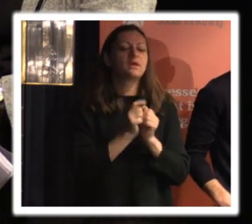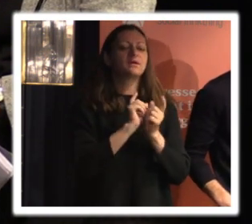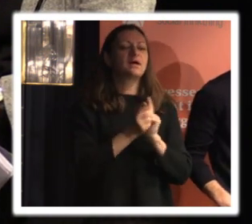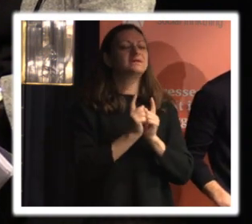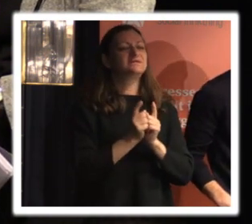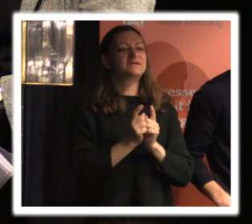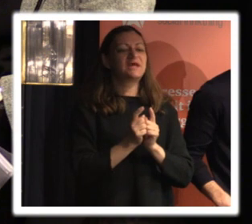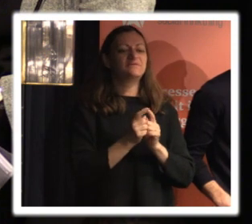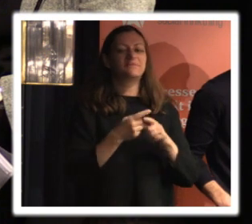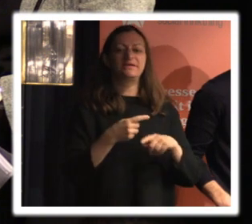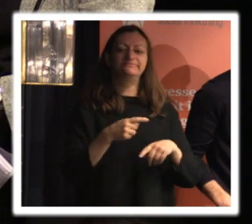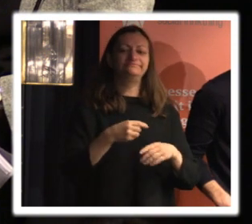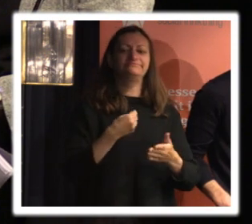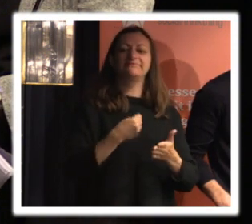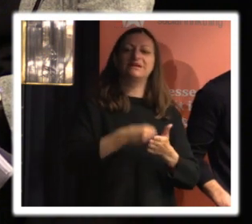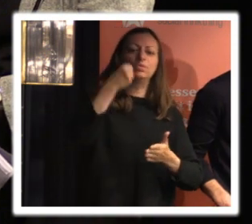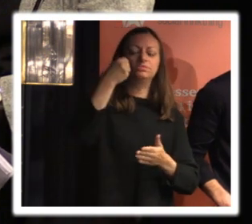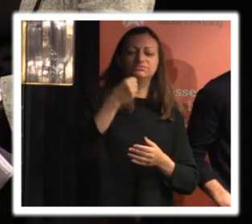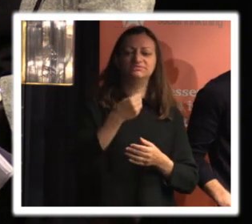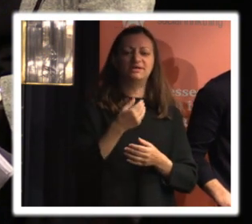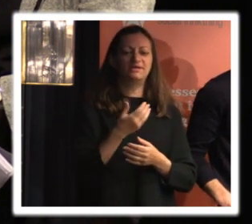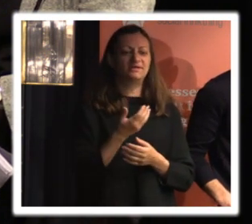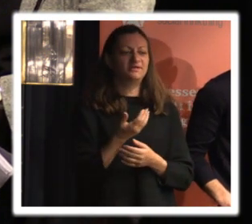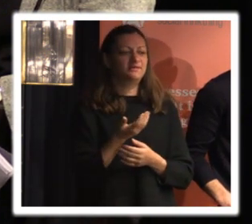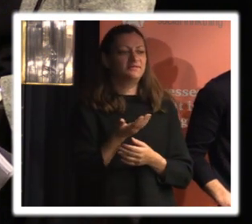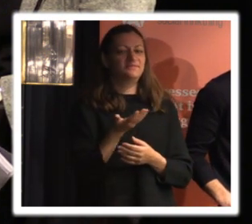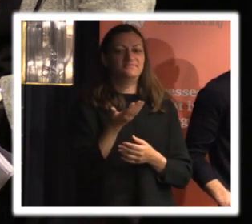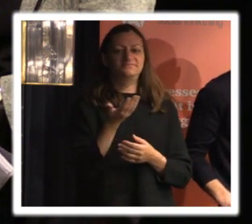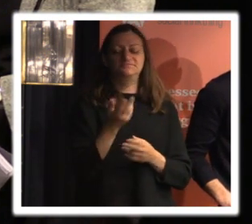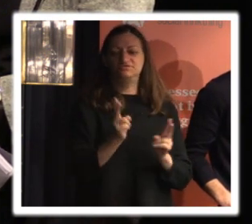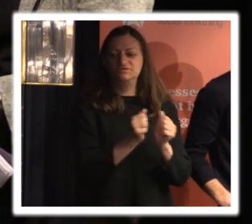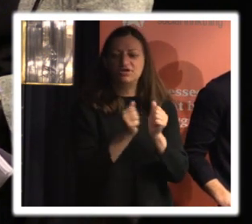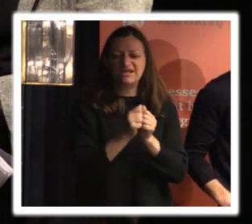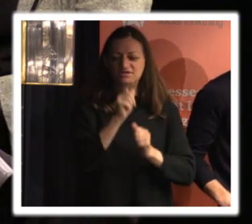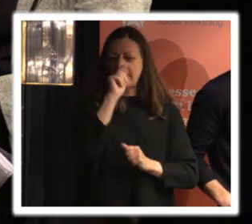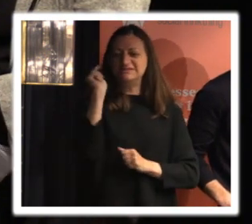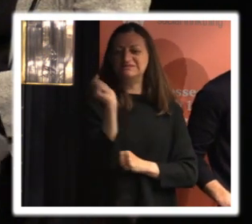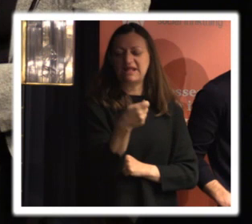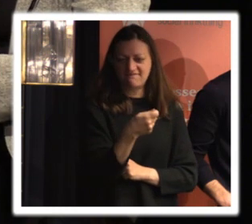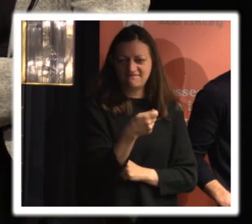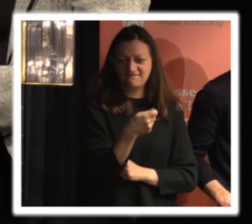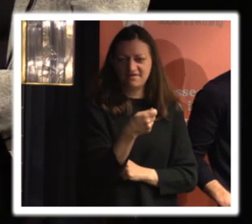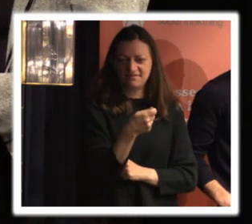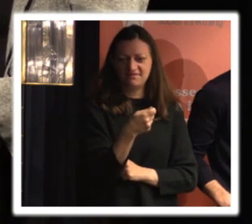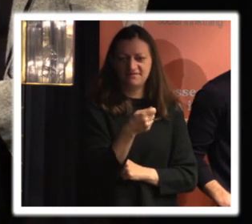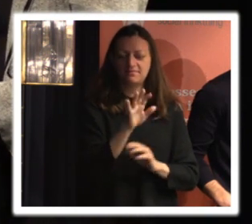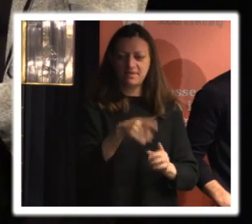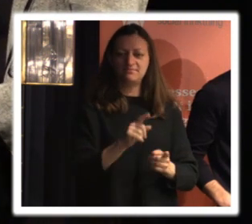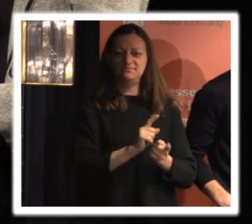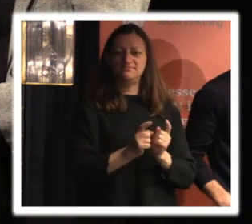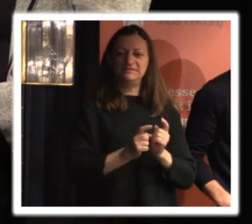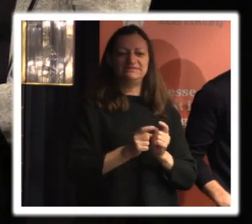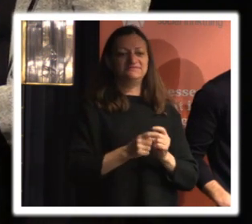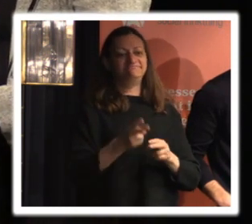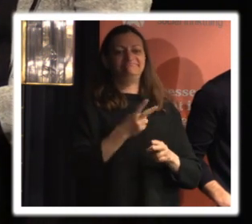de här sanktionerna alltså böterna och sådär straffen som helt enkelt har har skärpts